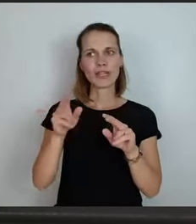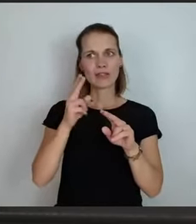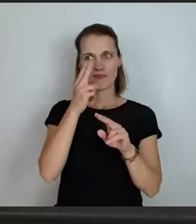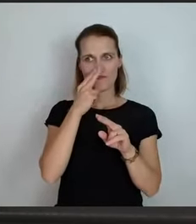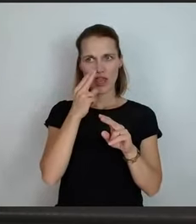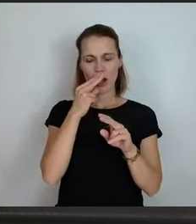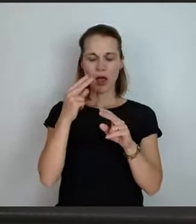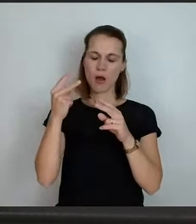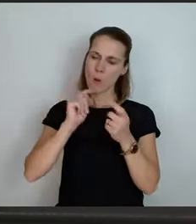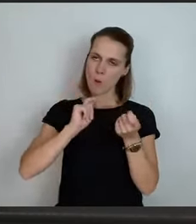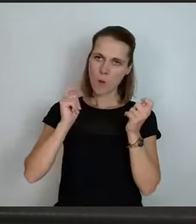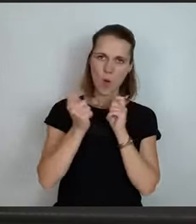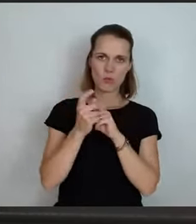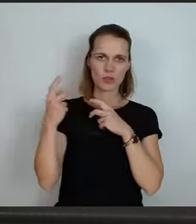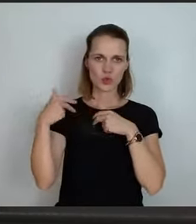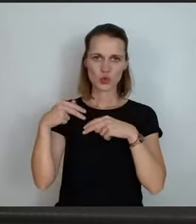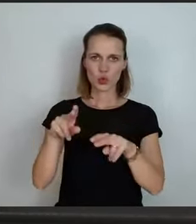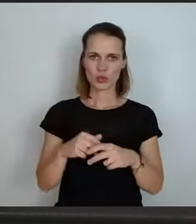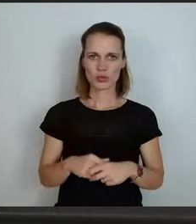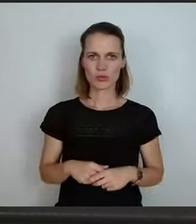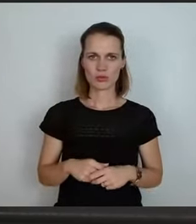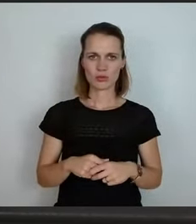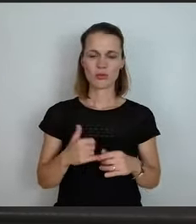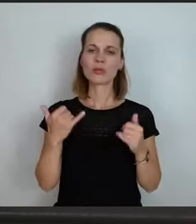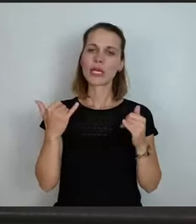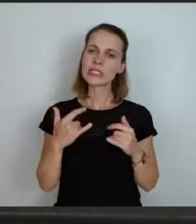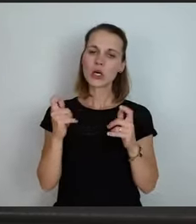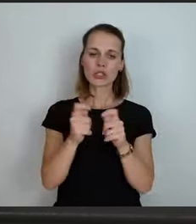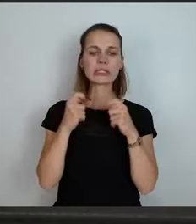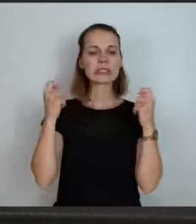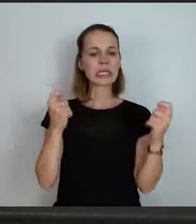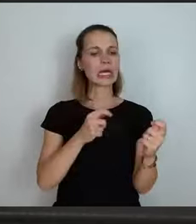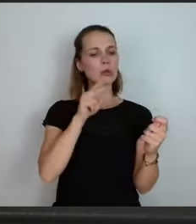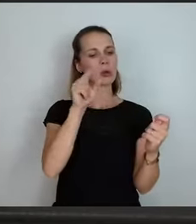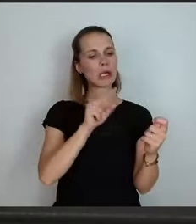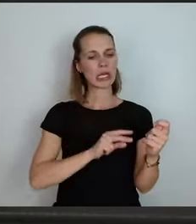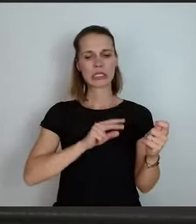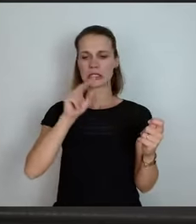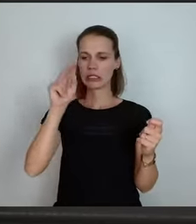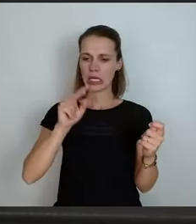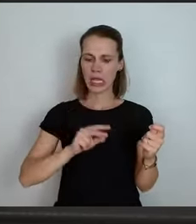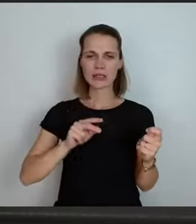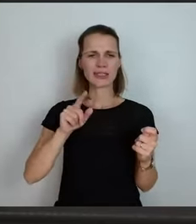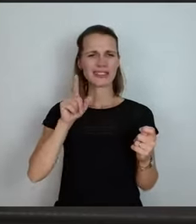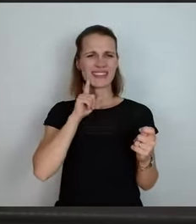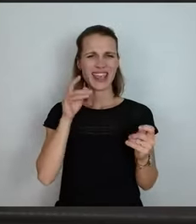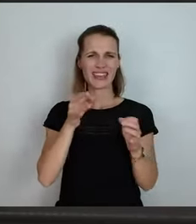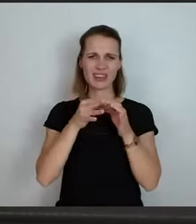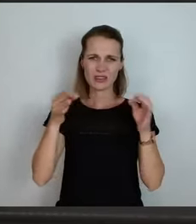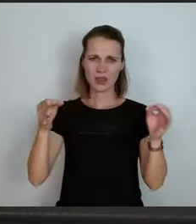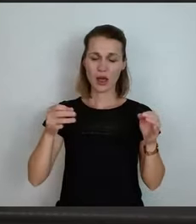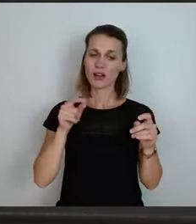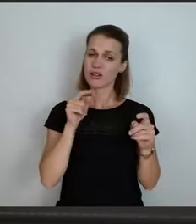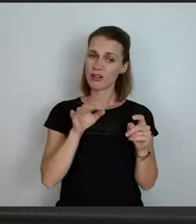auch wenn man ja fast tagtäglich auch in der Zeitung liest, welche besonderen, sage ich mal, Betenzen im Fortsport liegt.